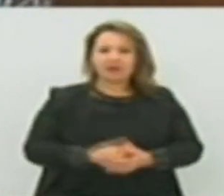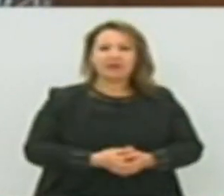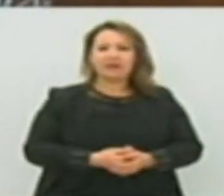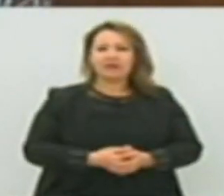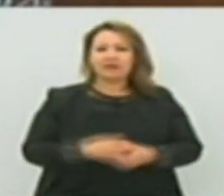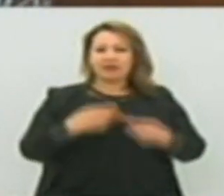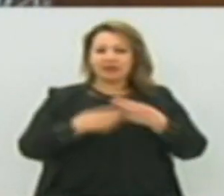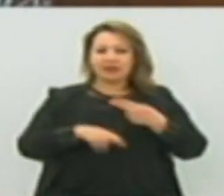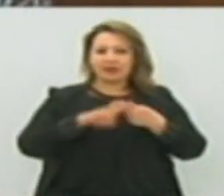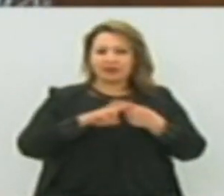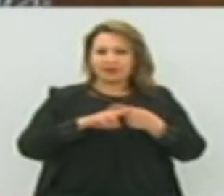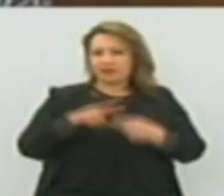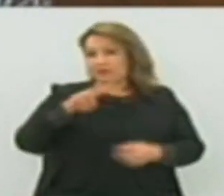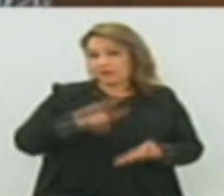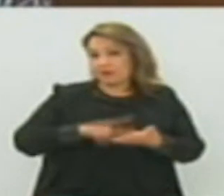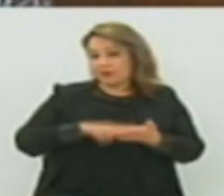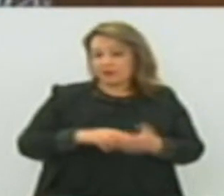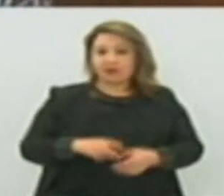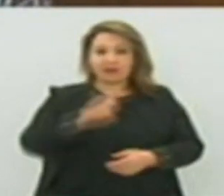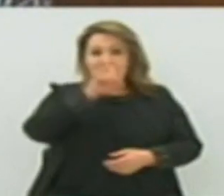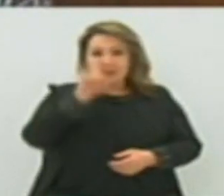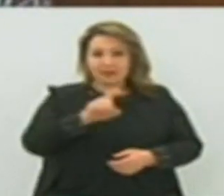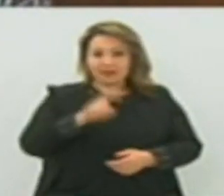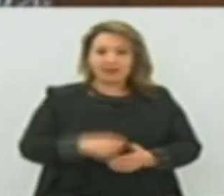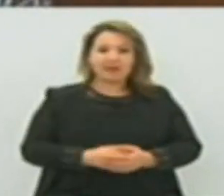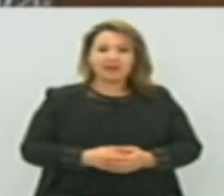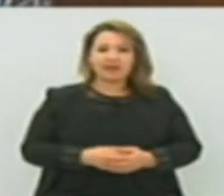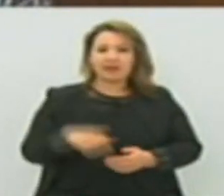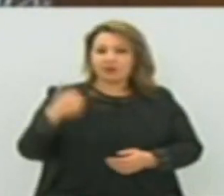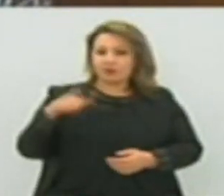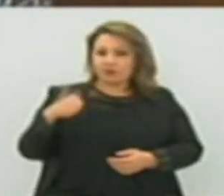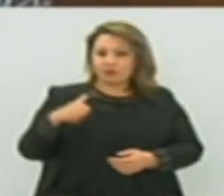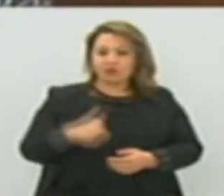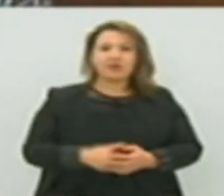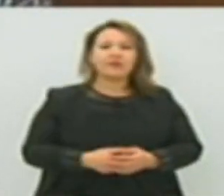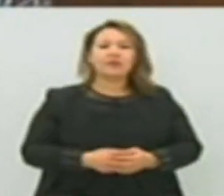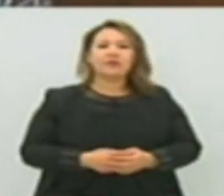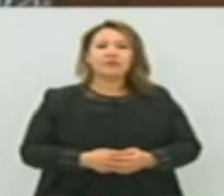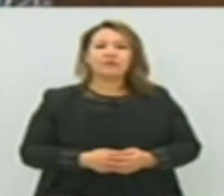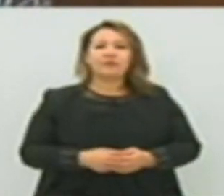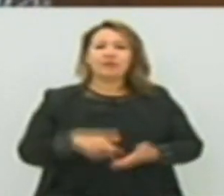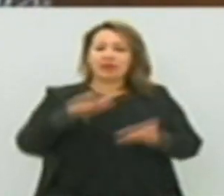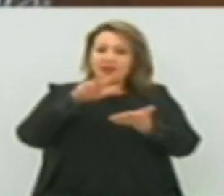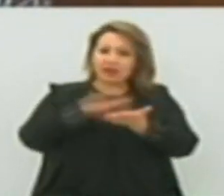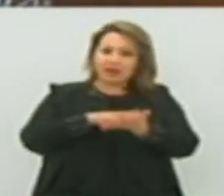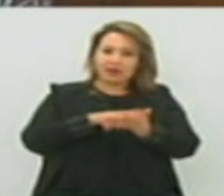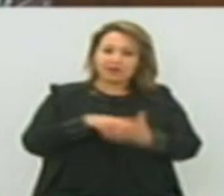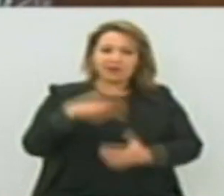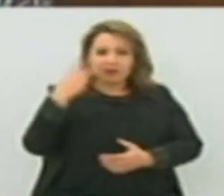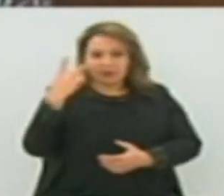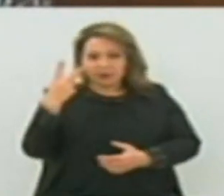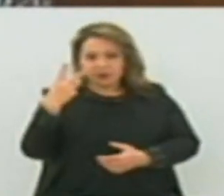تجيبني صراحة سؤالي كان هل يمكن أننا نجسد الخطين